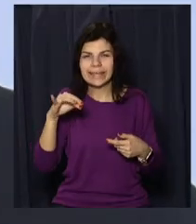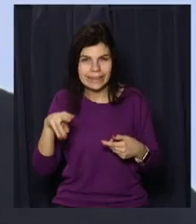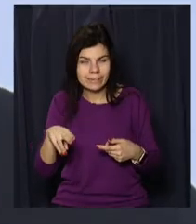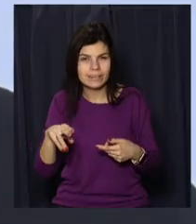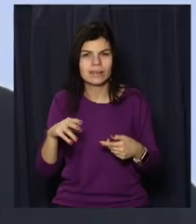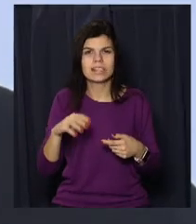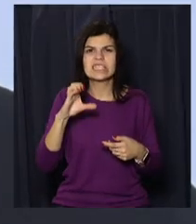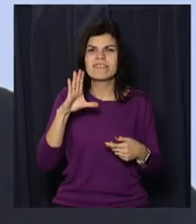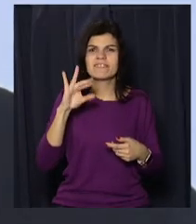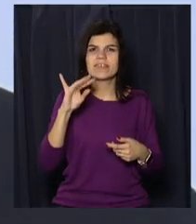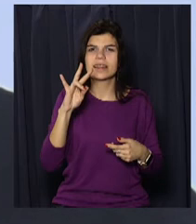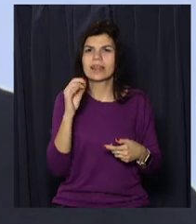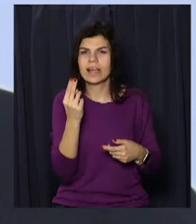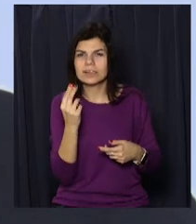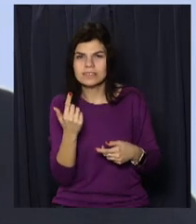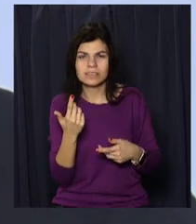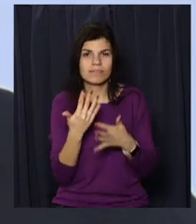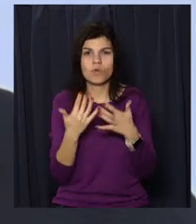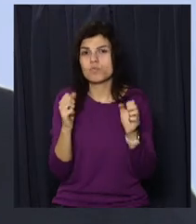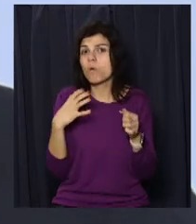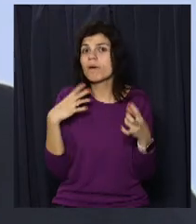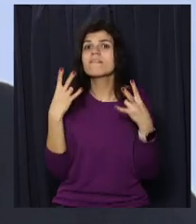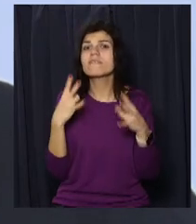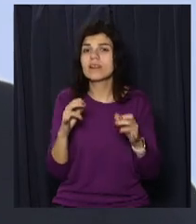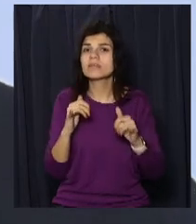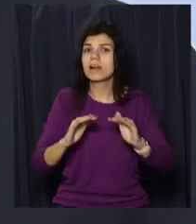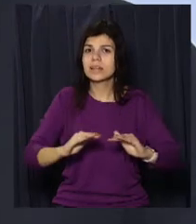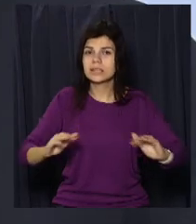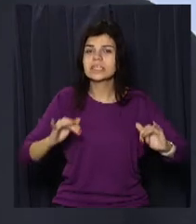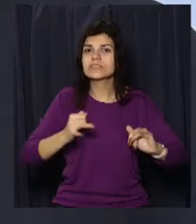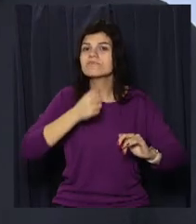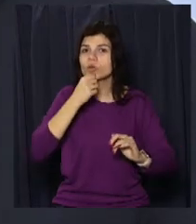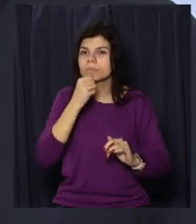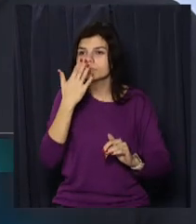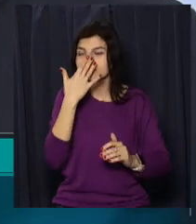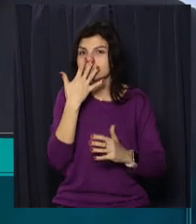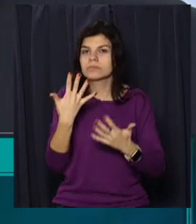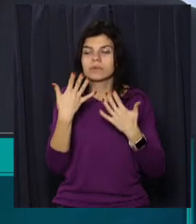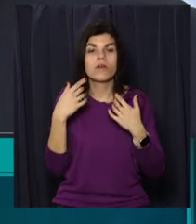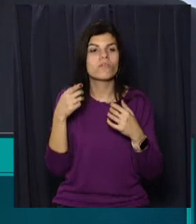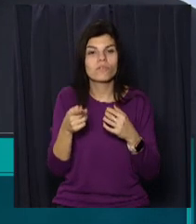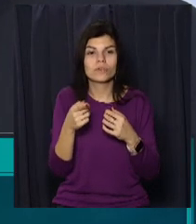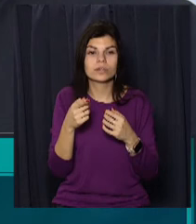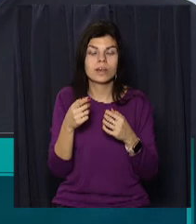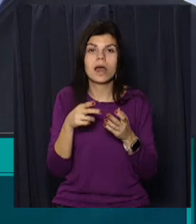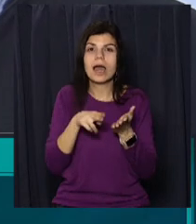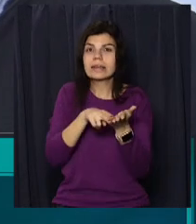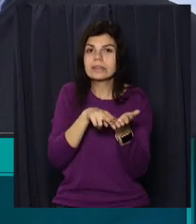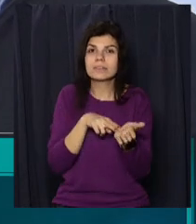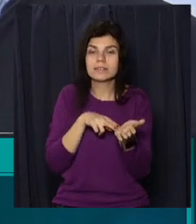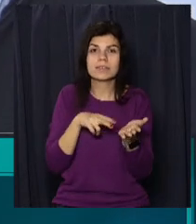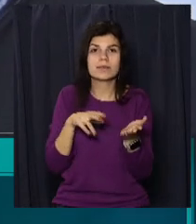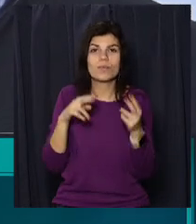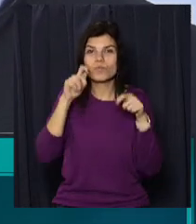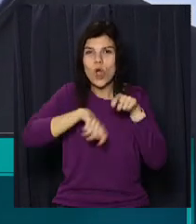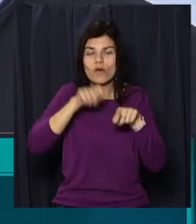Тому може бути небезпечним для дітей та для дорослих. Вони не проходять обов'язкової сертифікації, але ж,